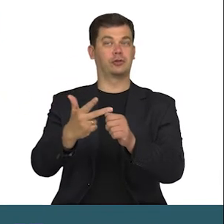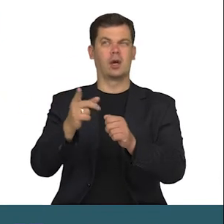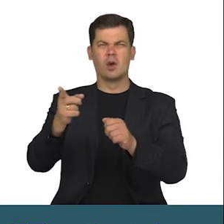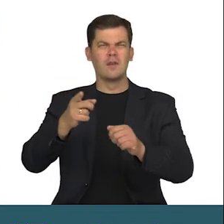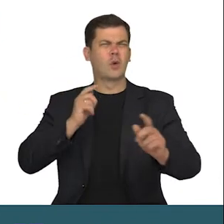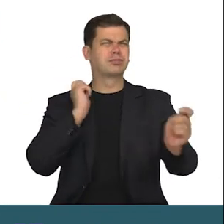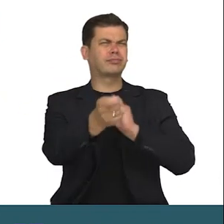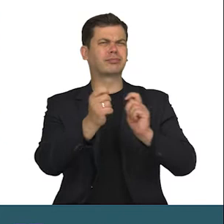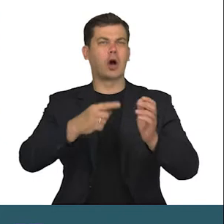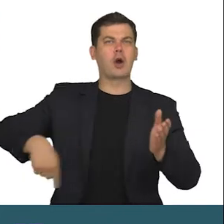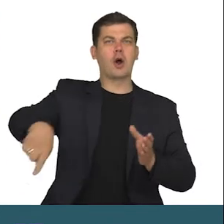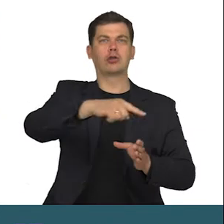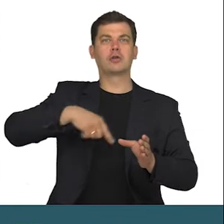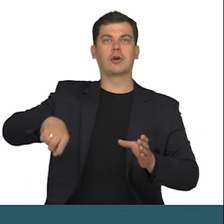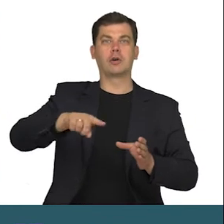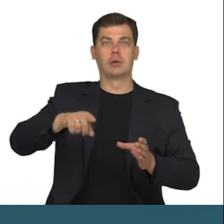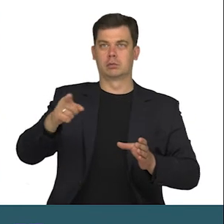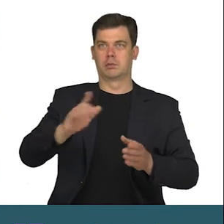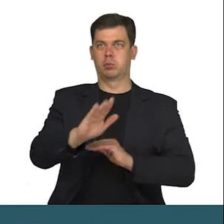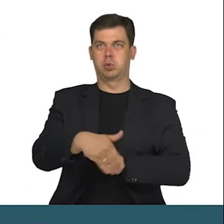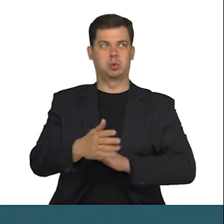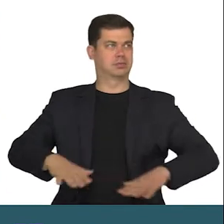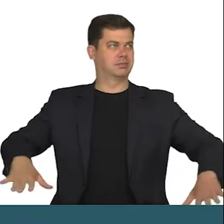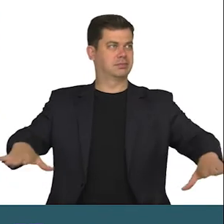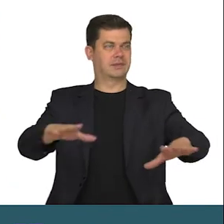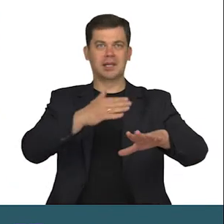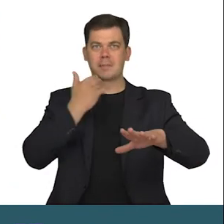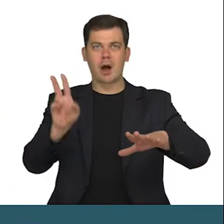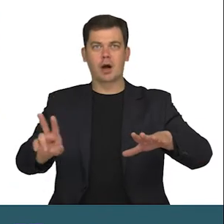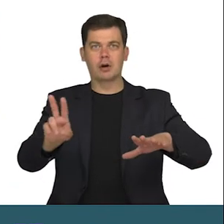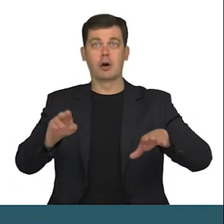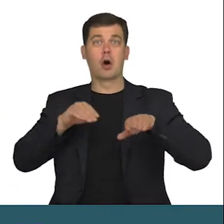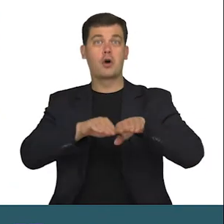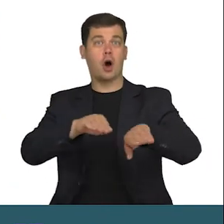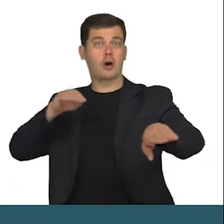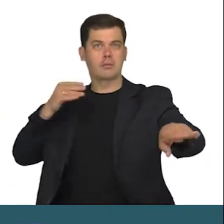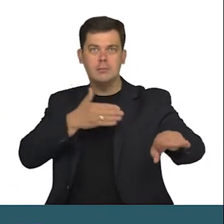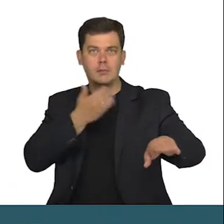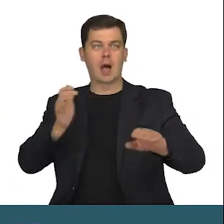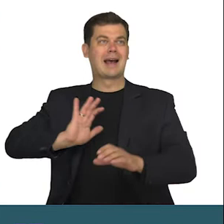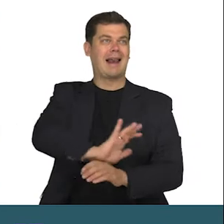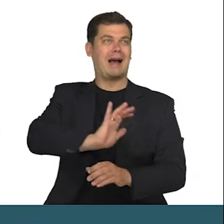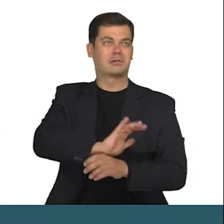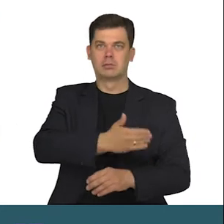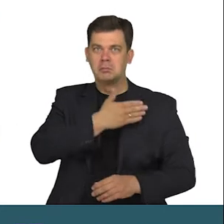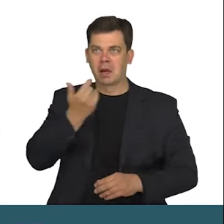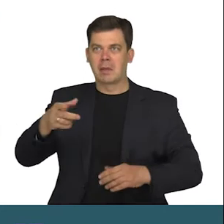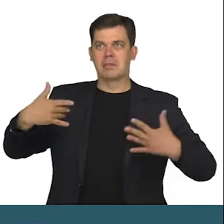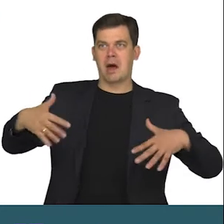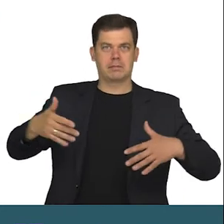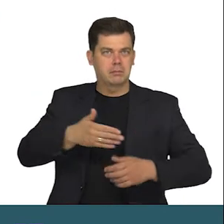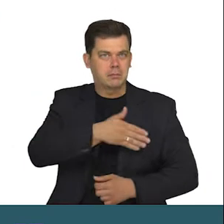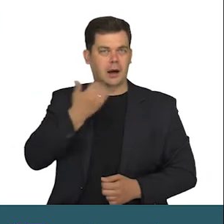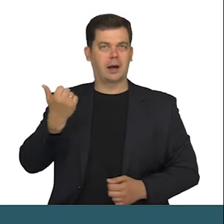najruchliwszych rond po prawej stronie miasta jest praktycznie puste. Nie ma korka, nie słychać klaksonów znerwicowanych kierowców.